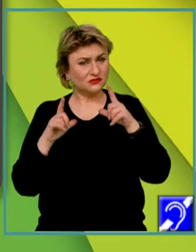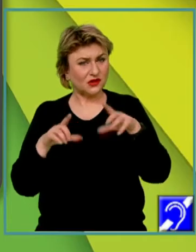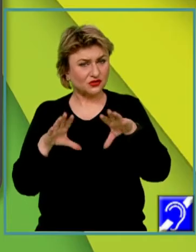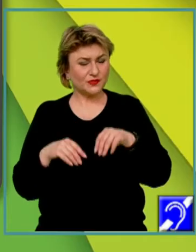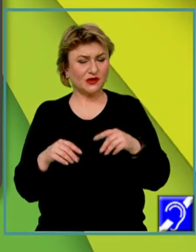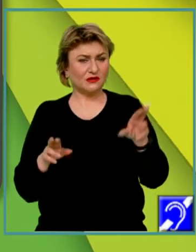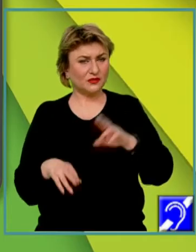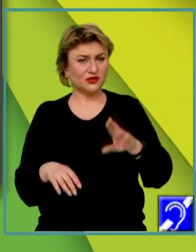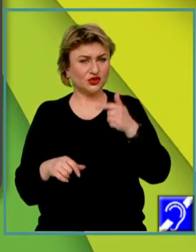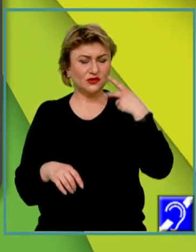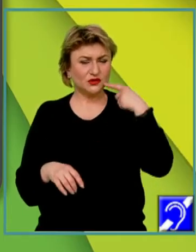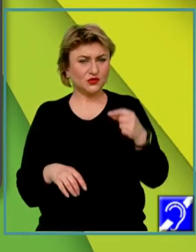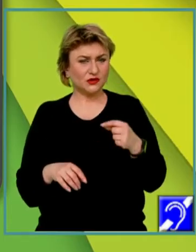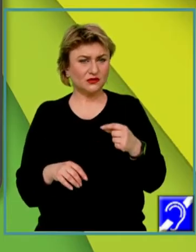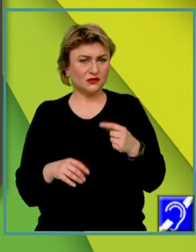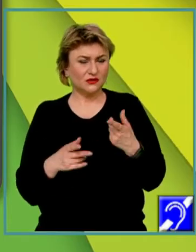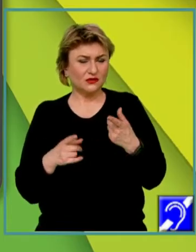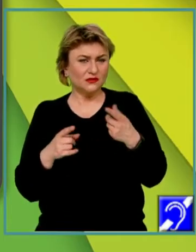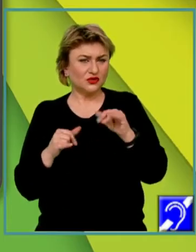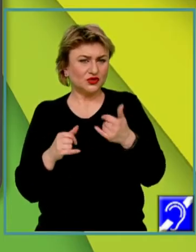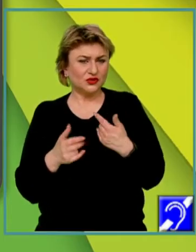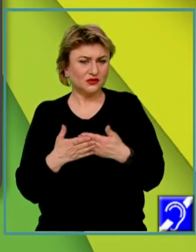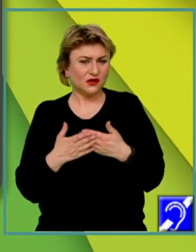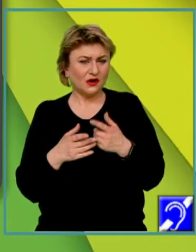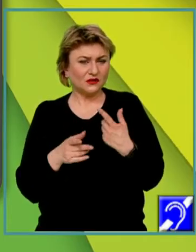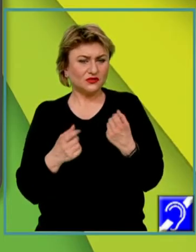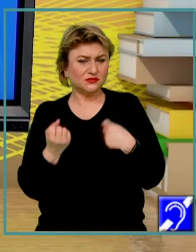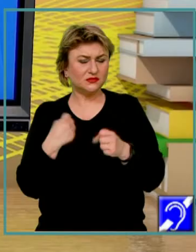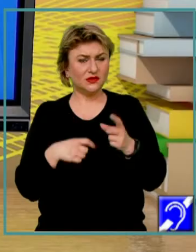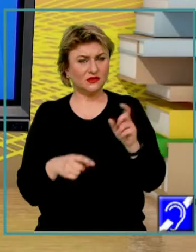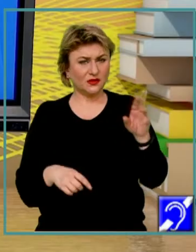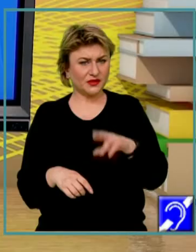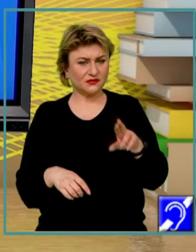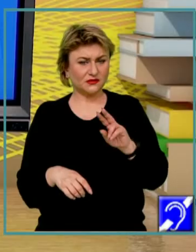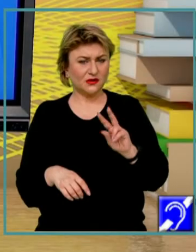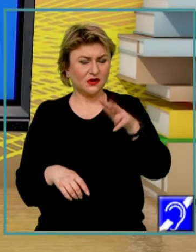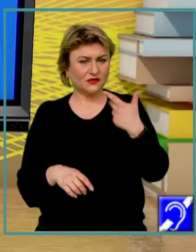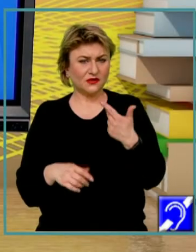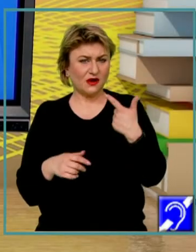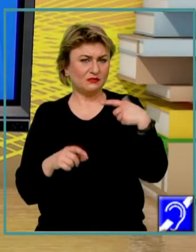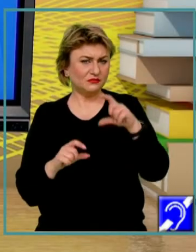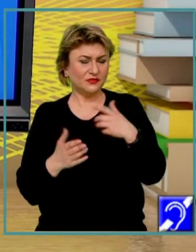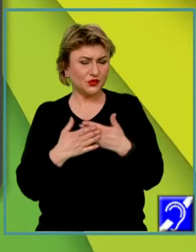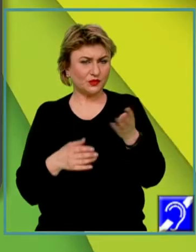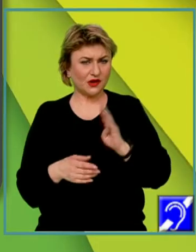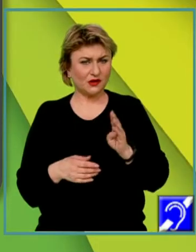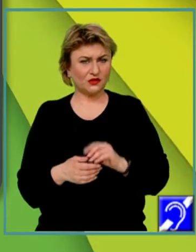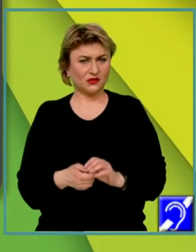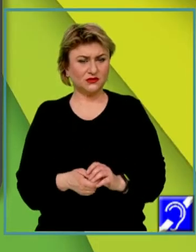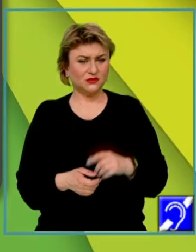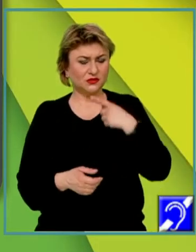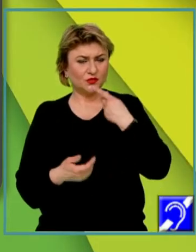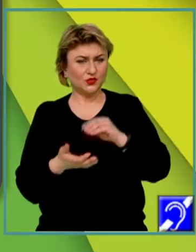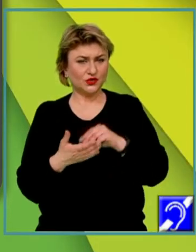repetiții, rezultate ea însăși din același fenomen de repetiție. A treia parte a subiectului de bacaloreat pune accent